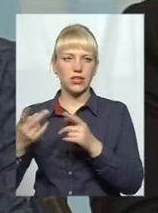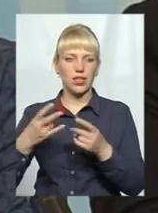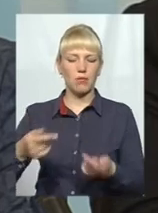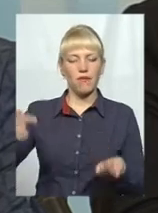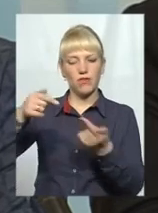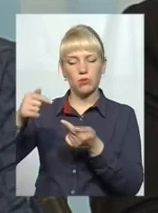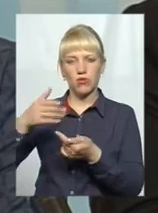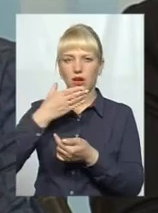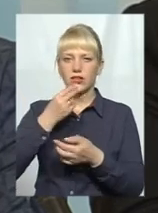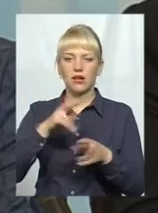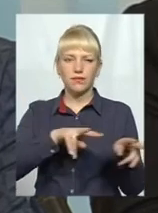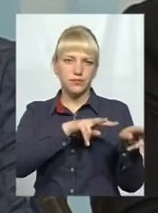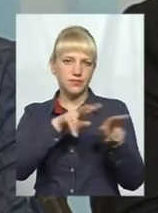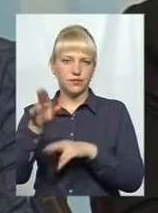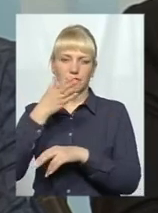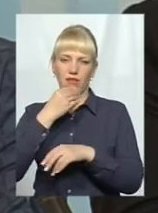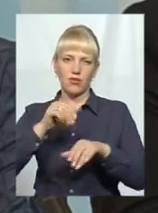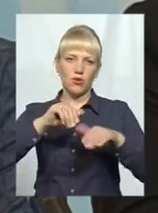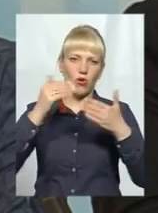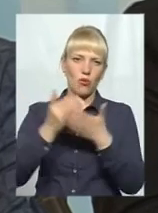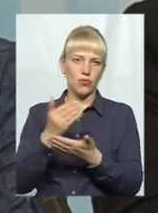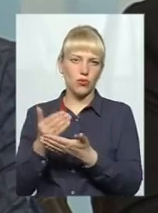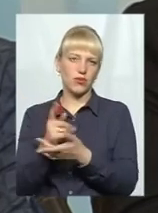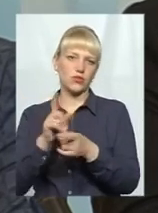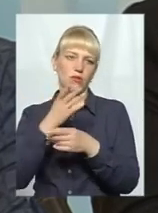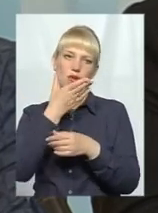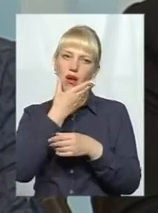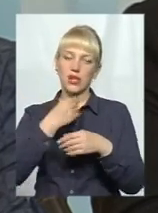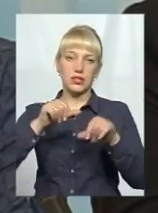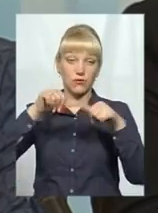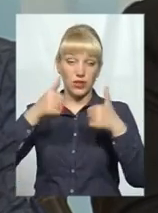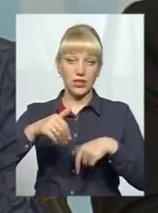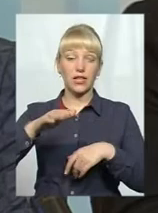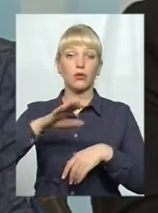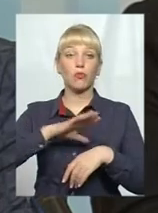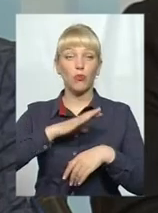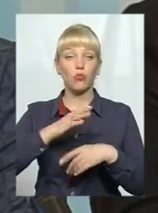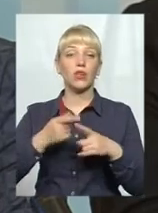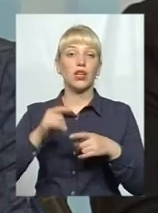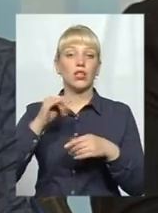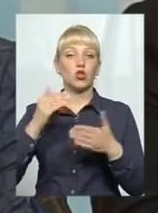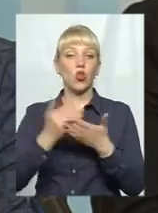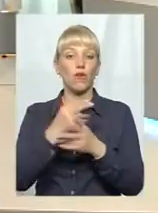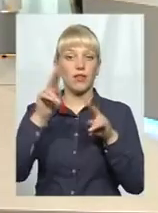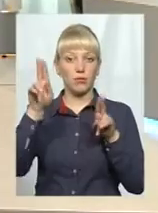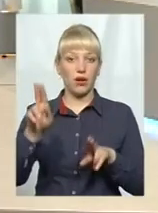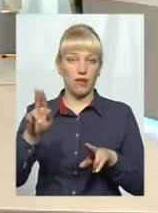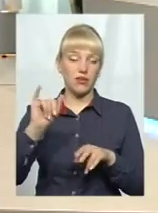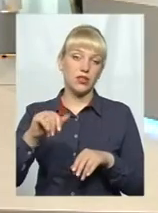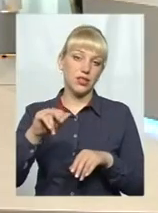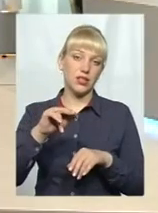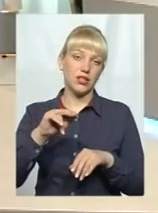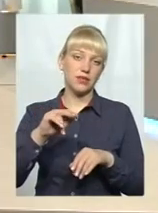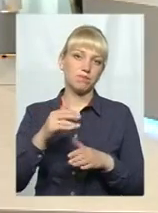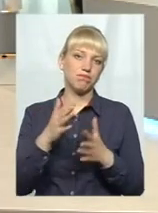запропонувати один архетип, щоб вони все-таки обновилися і мали відповідно вигляд до нових правил. І, ну, більшості,